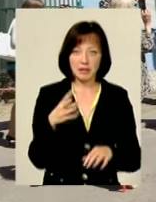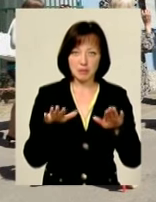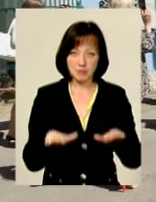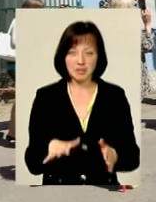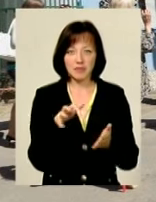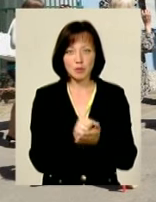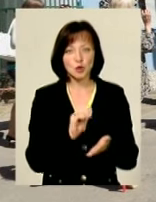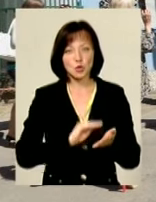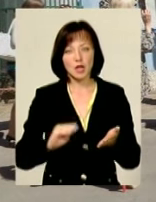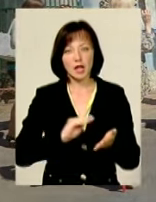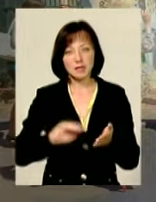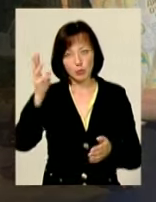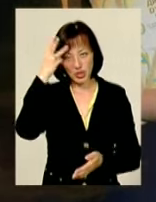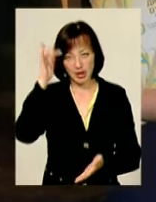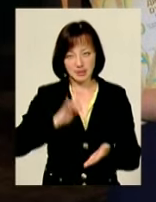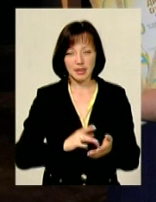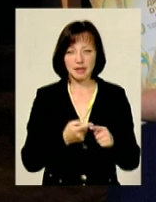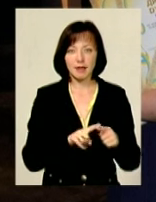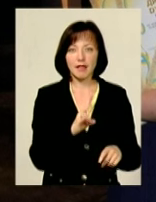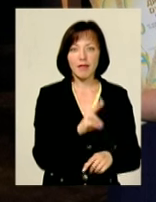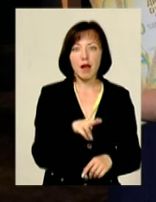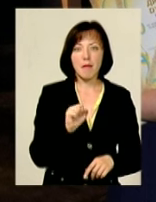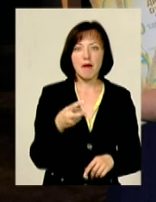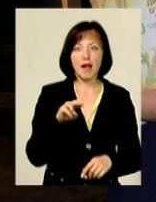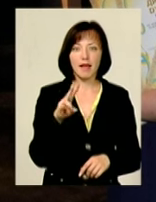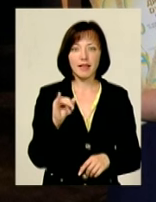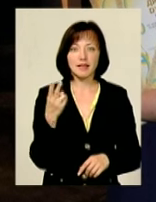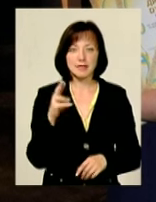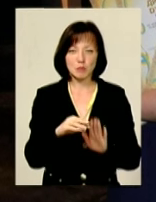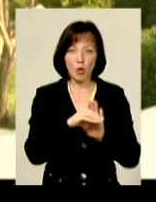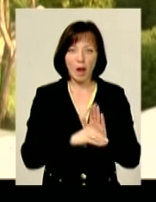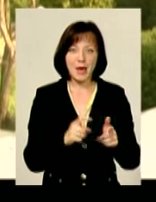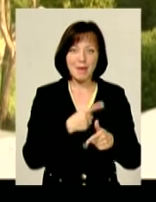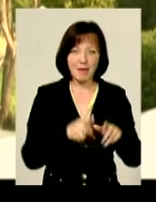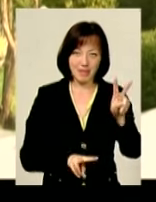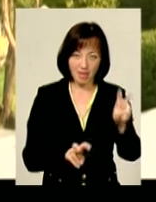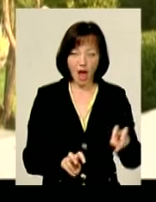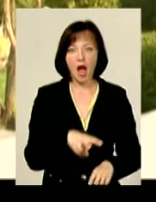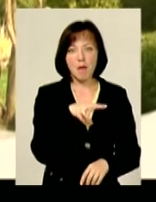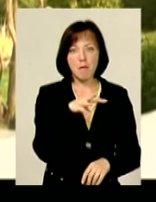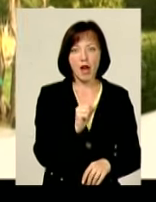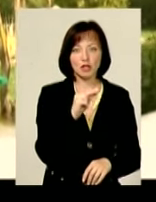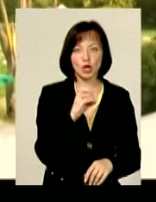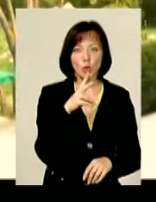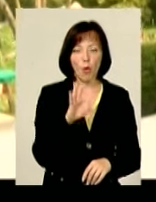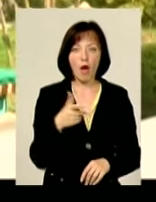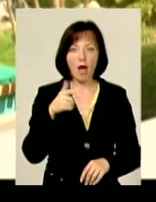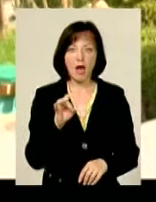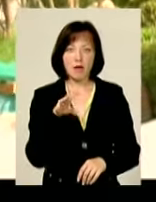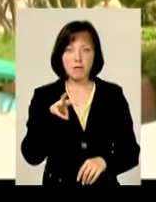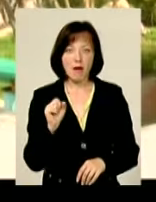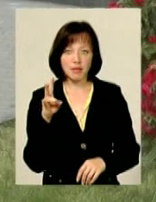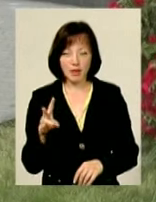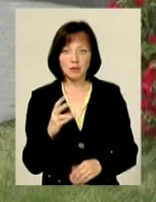вибороли журналісти «Поділя Центр». Це Наталя Паляниця з програмою «Імена» та Любов Марченко і Ана Герман з програмою «Вулиці